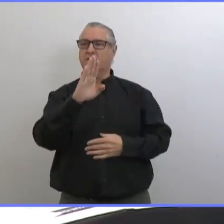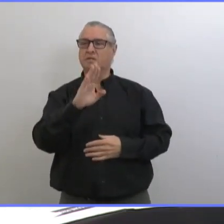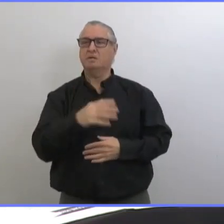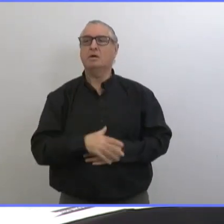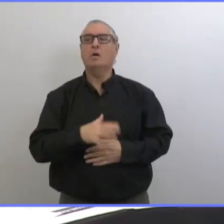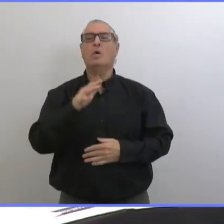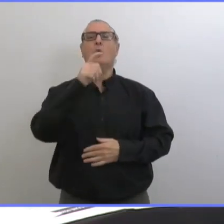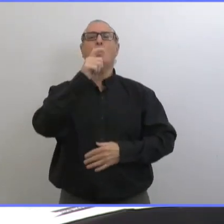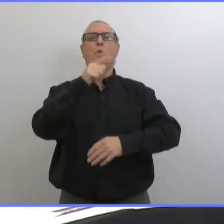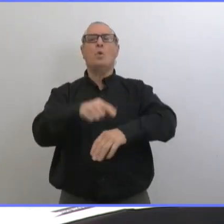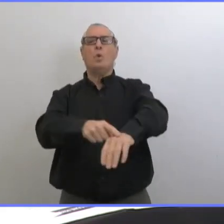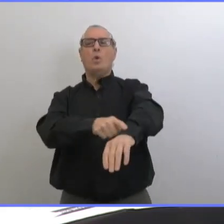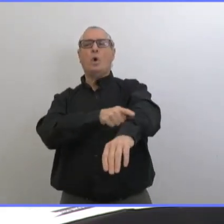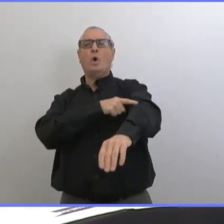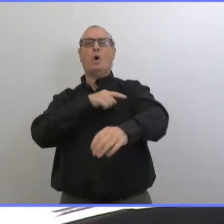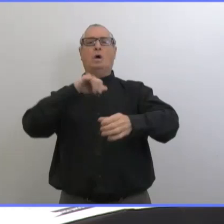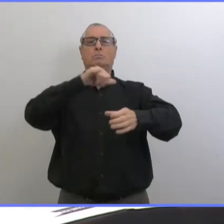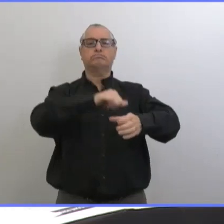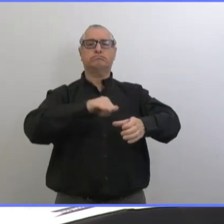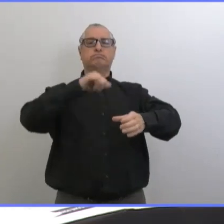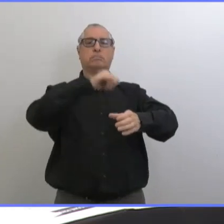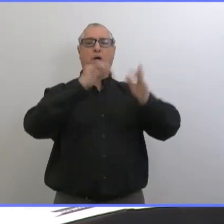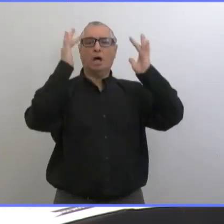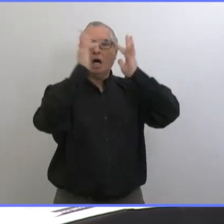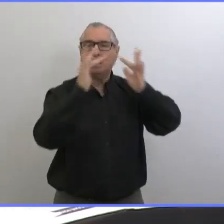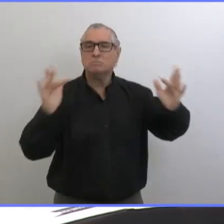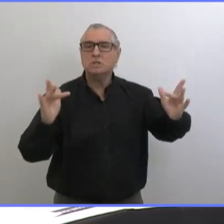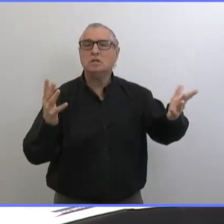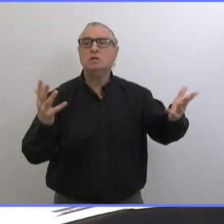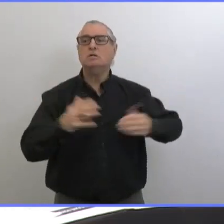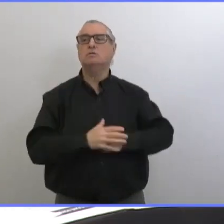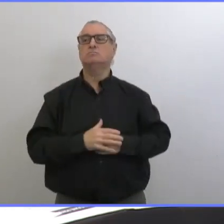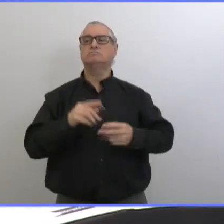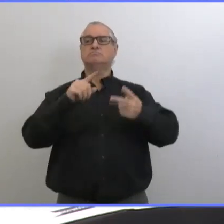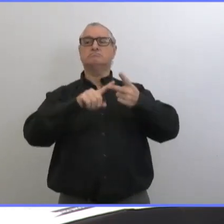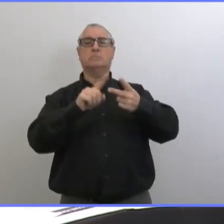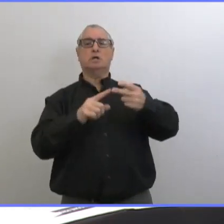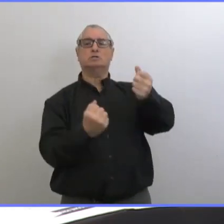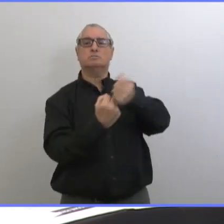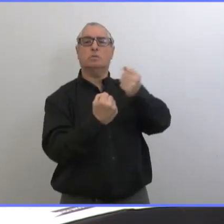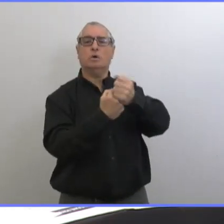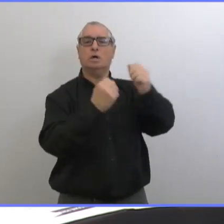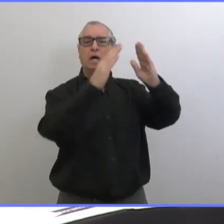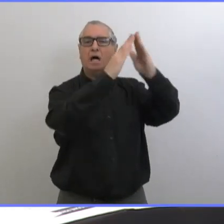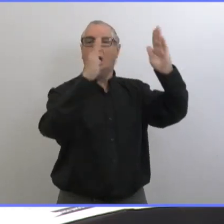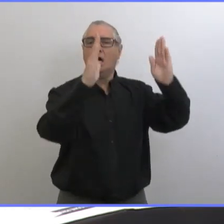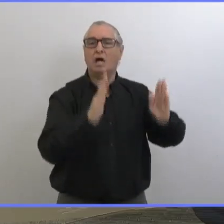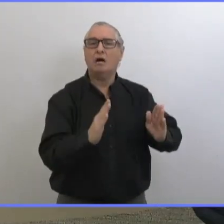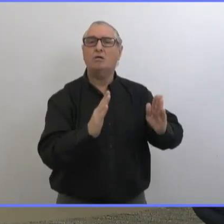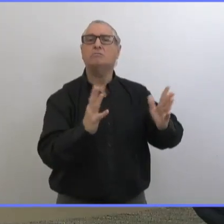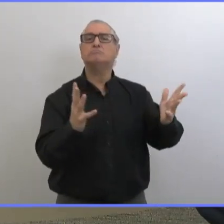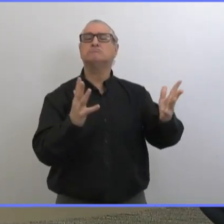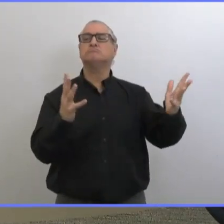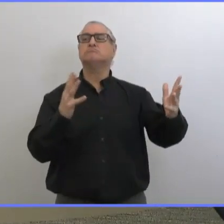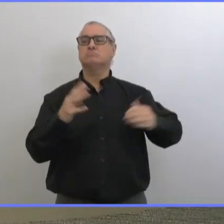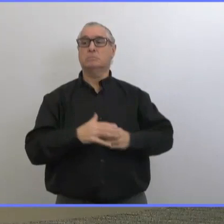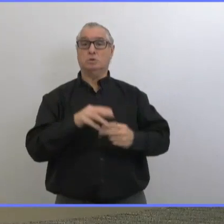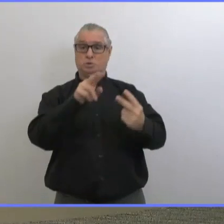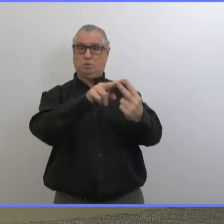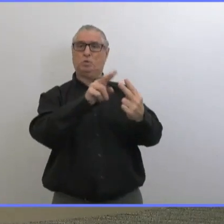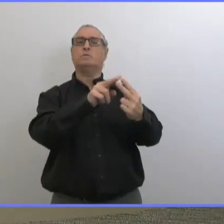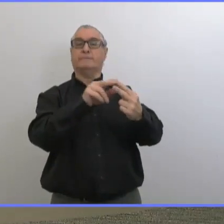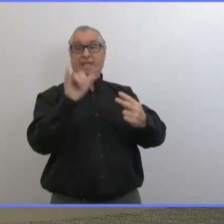donc ce sont les patients à long terme dans les hôpitaux et ensuite dans certains